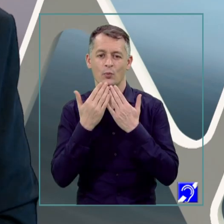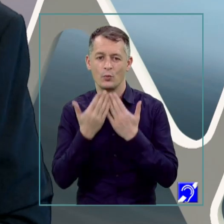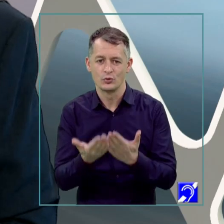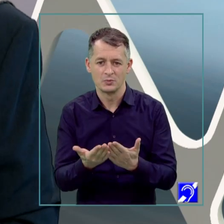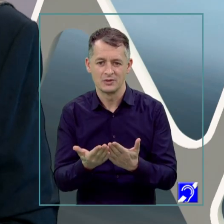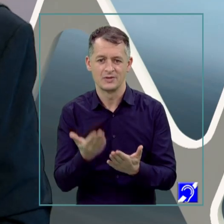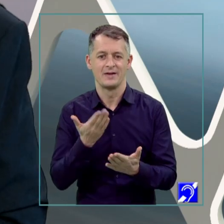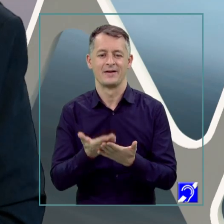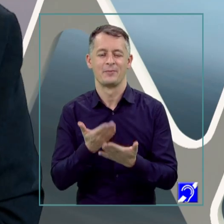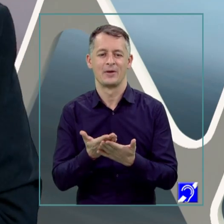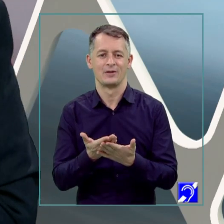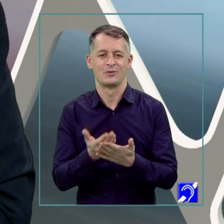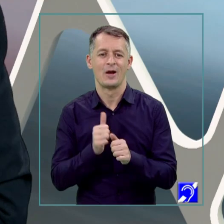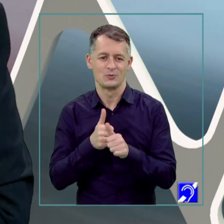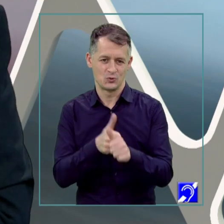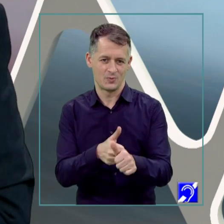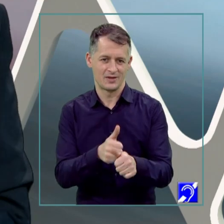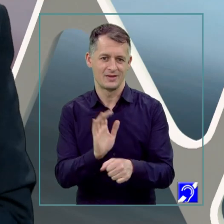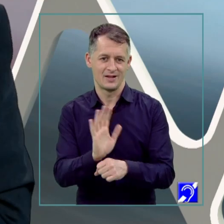că m-ați ascultat.